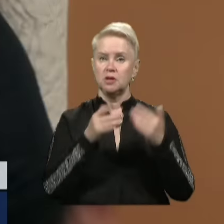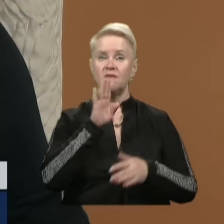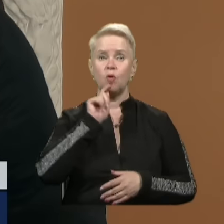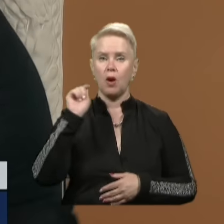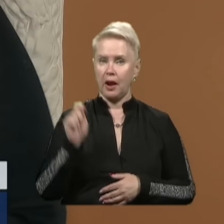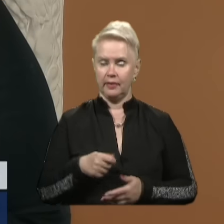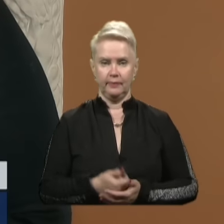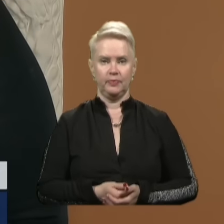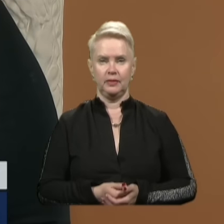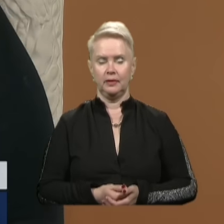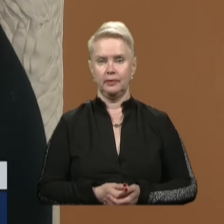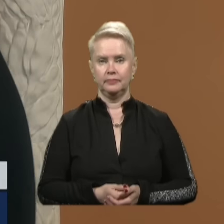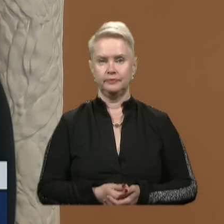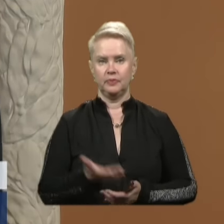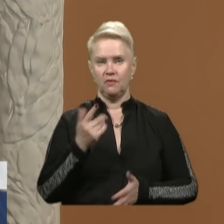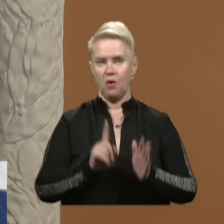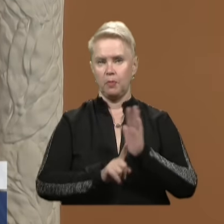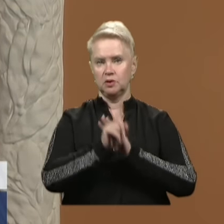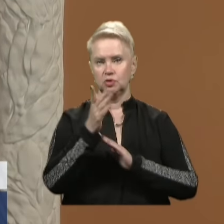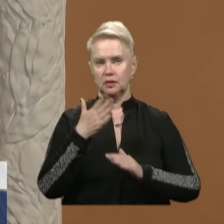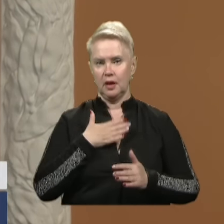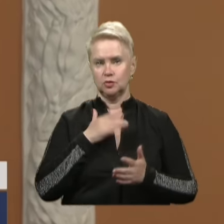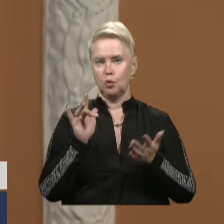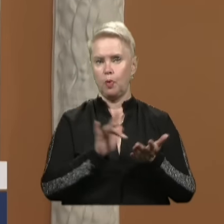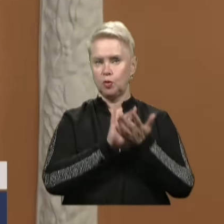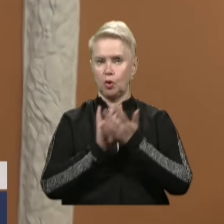Україні. Ми будемо звалікати, давайте починати нашу подруж.